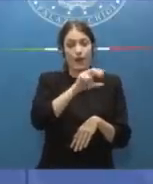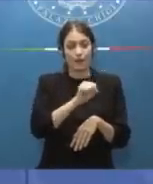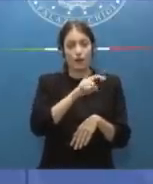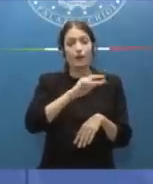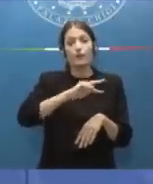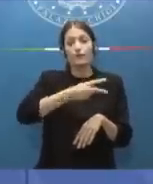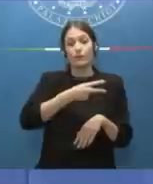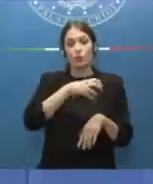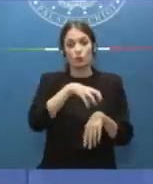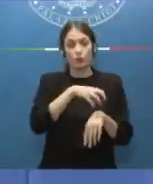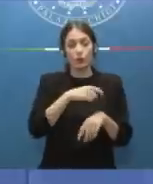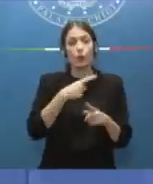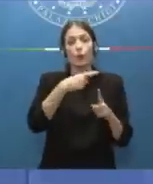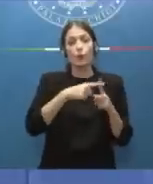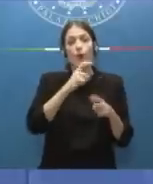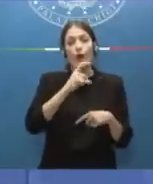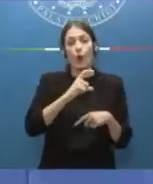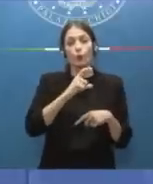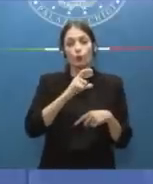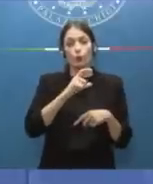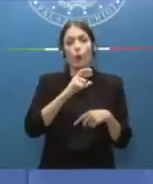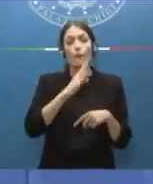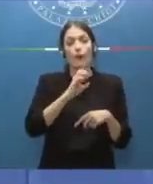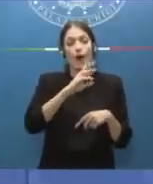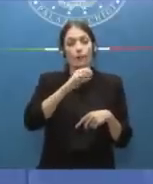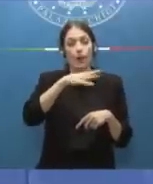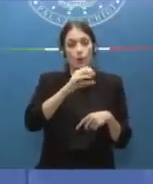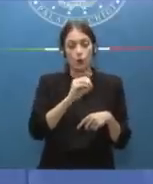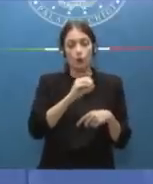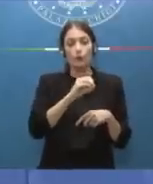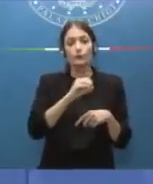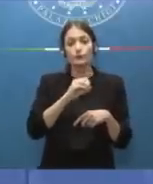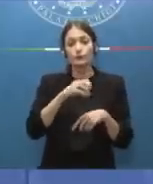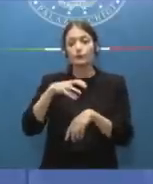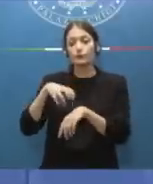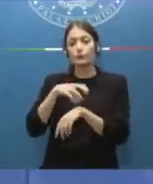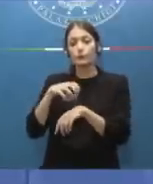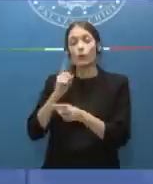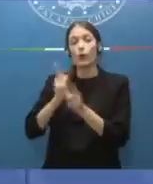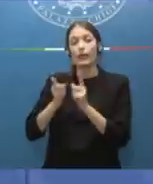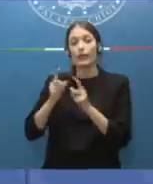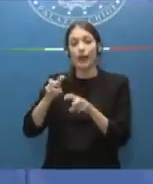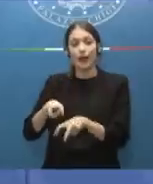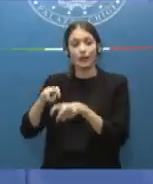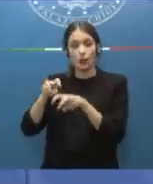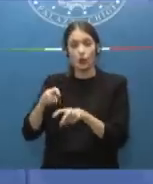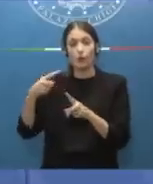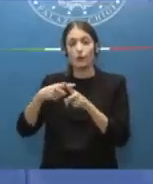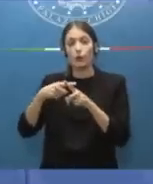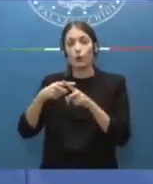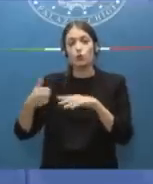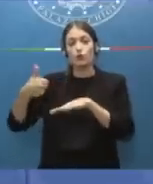viceministro, e Claudio Barbaro. Il Ministero delle Politiche Agricole e della Sovranità